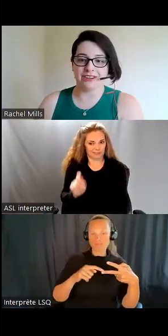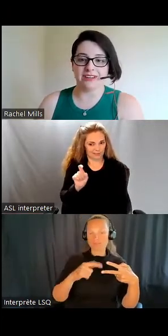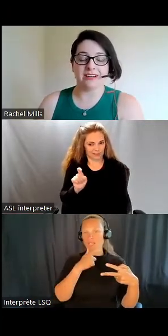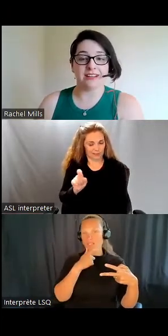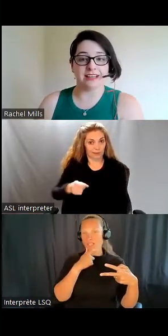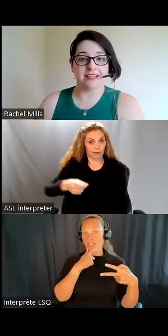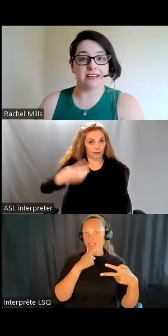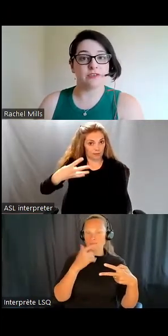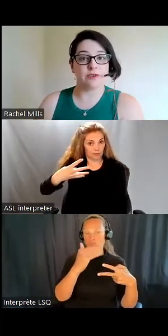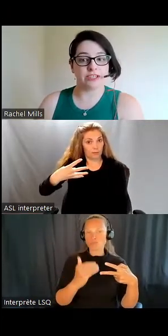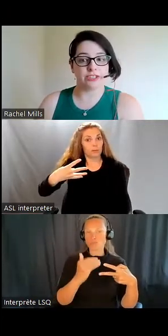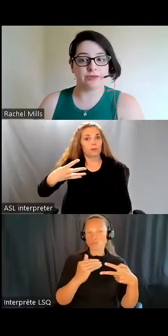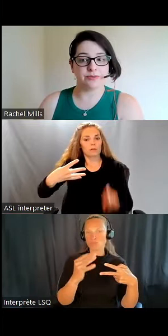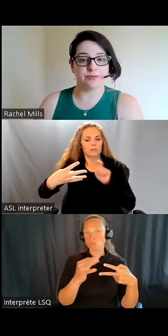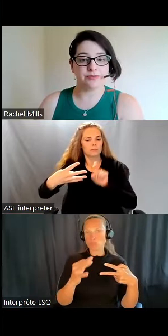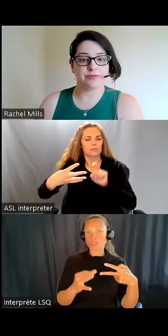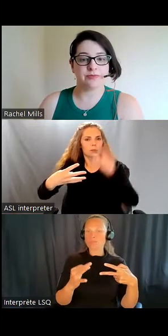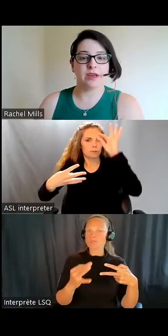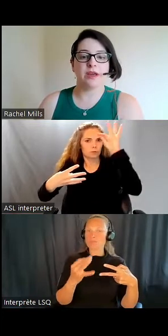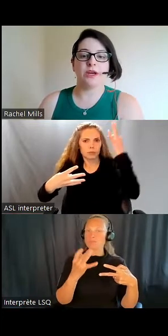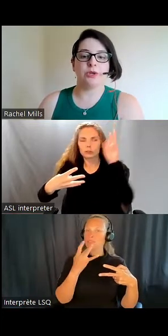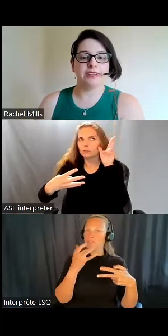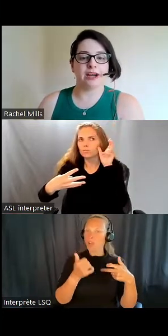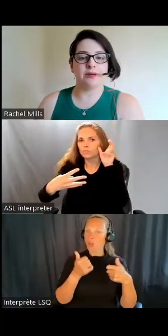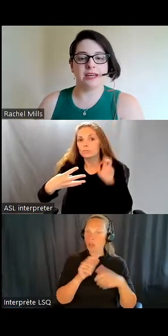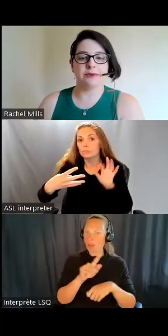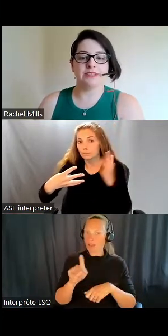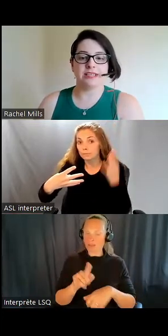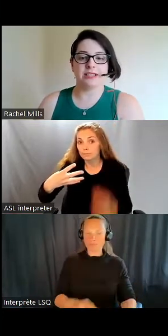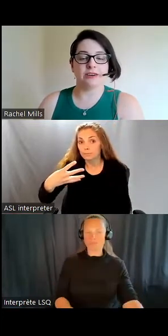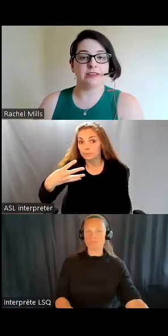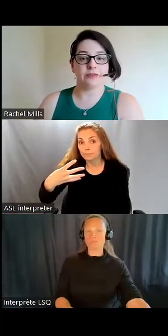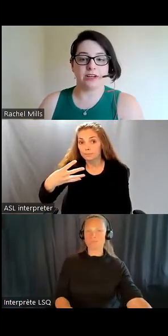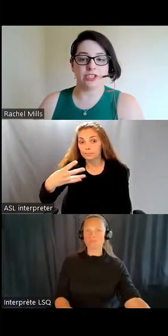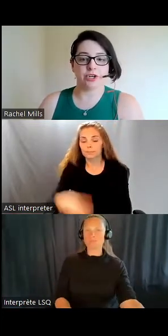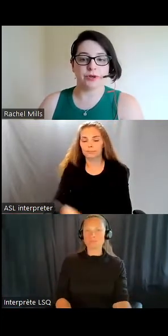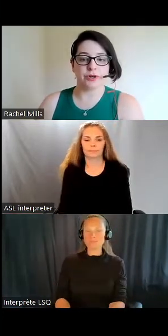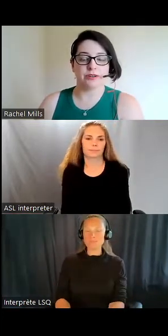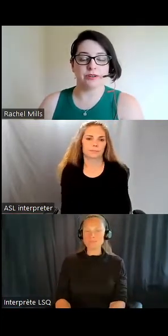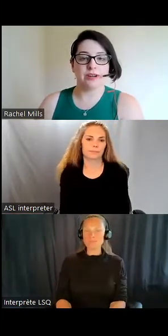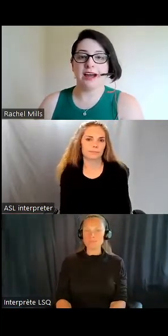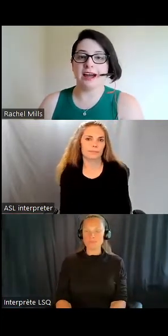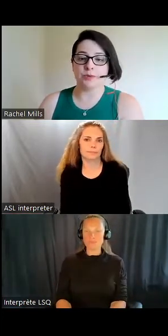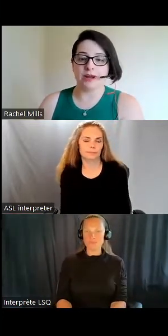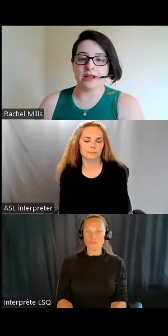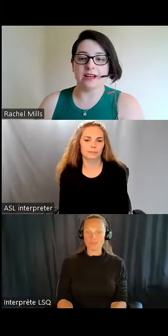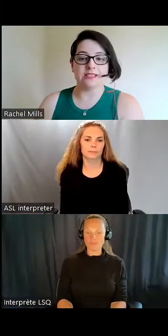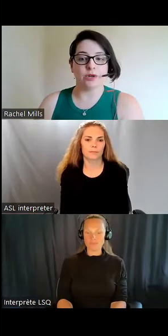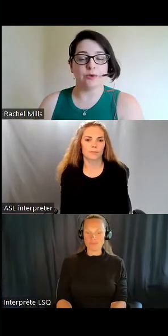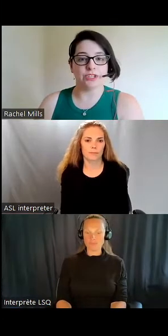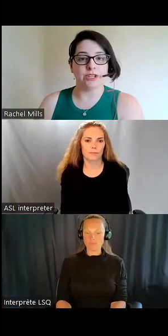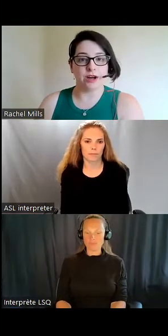Un menu Options apparaîtra. Cliquez sur Français. Vous pourrez maintenant entendre l'interprète français